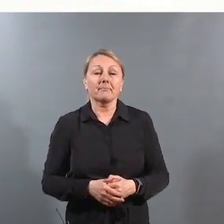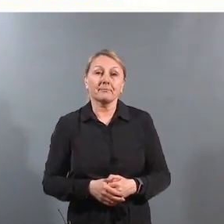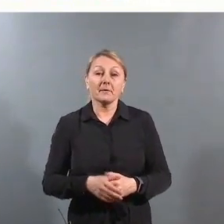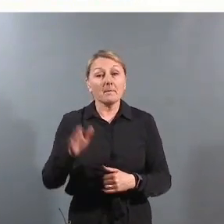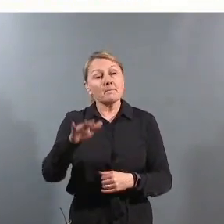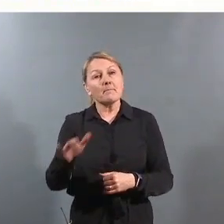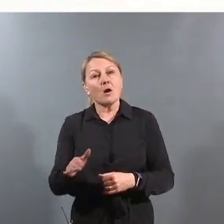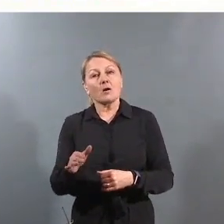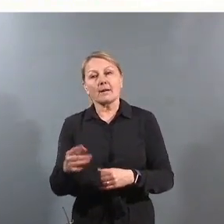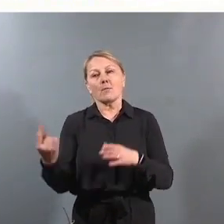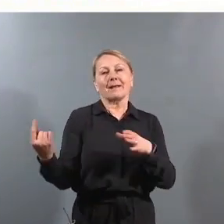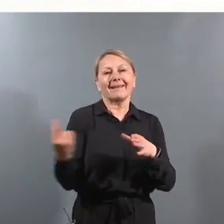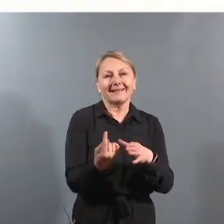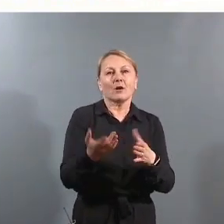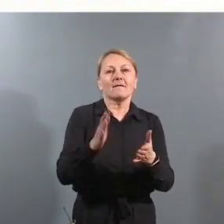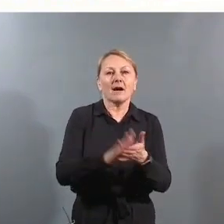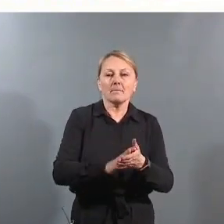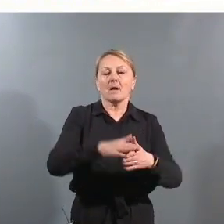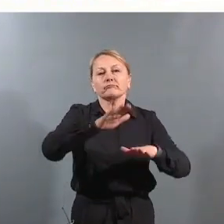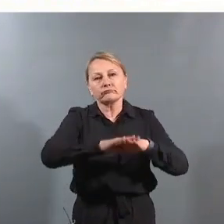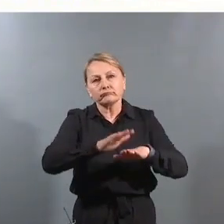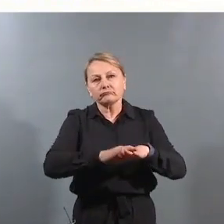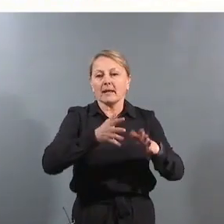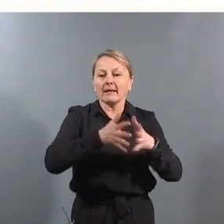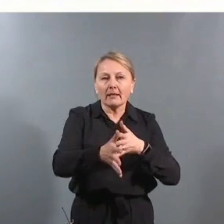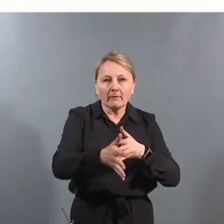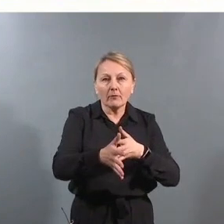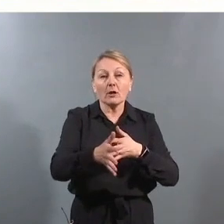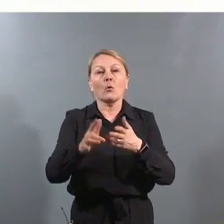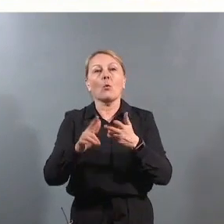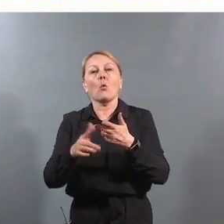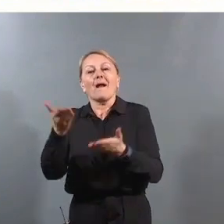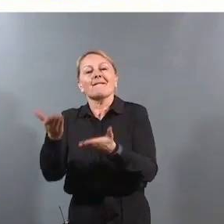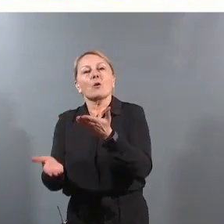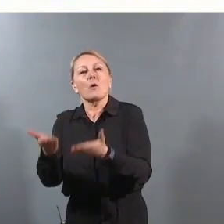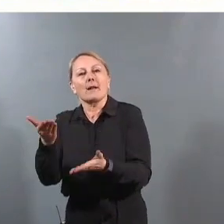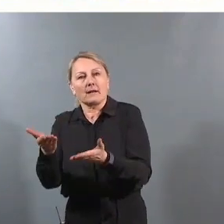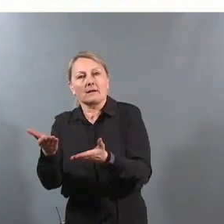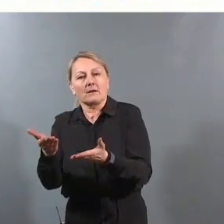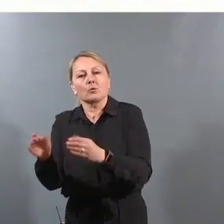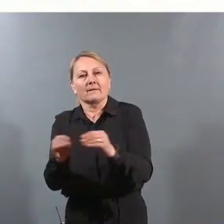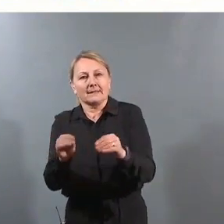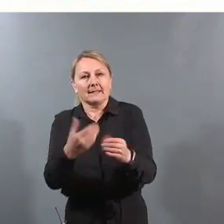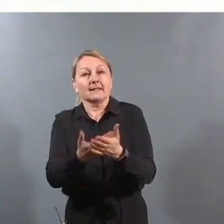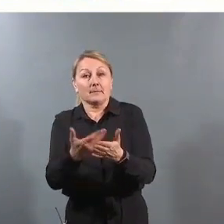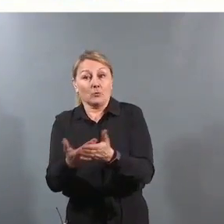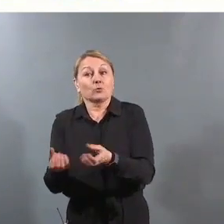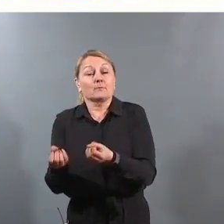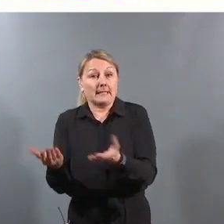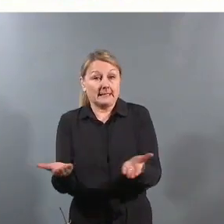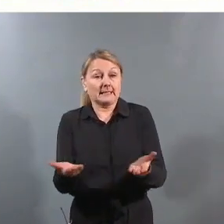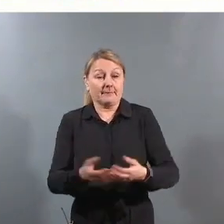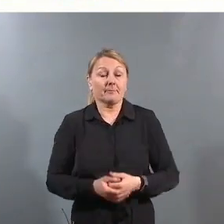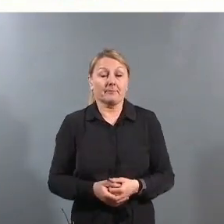Så barnet må inn og være med på både planleggingen, gjennomføringen og evalueringen av det undervisningstilbudet som gits.